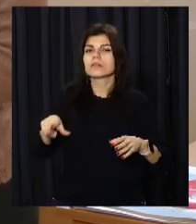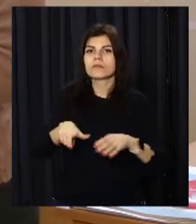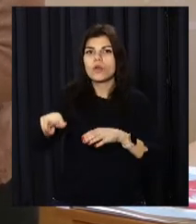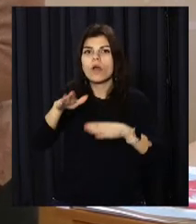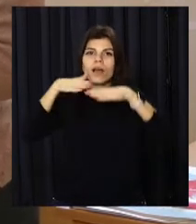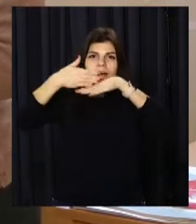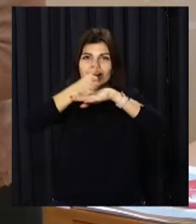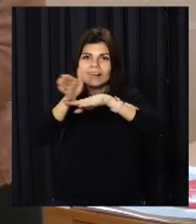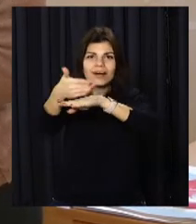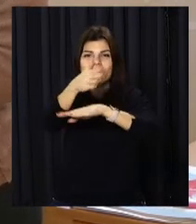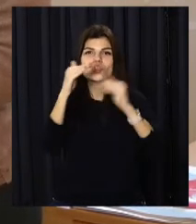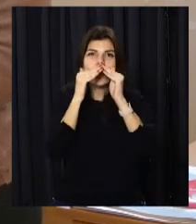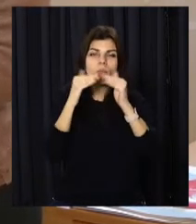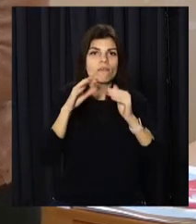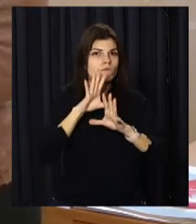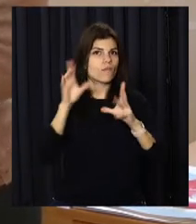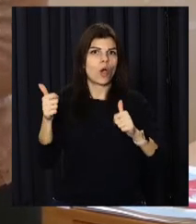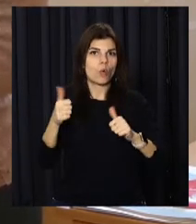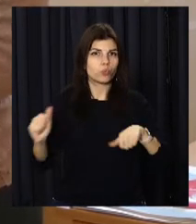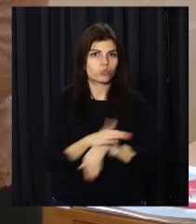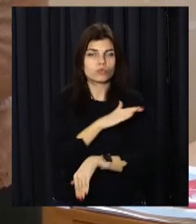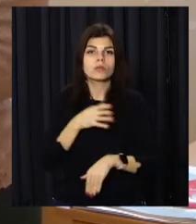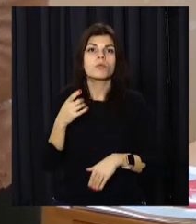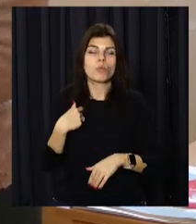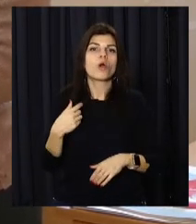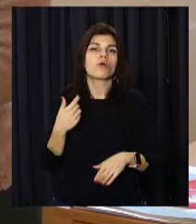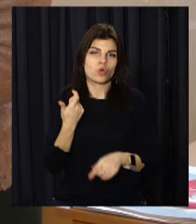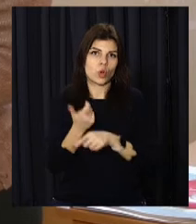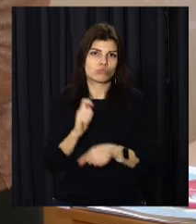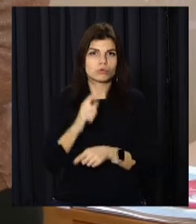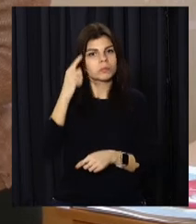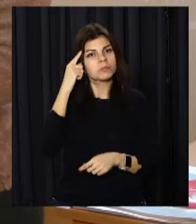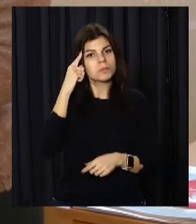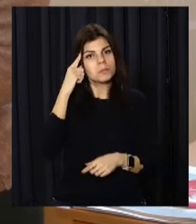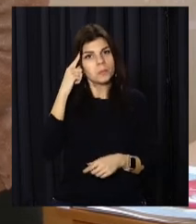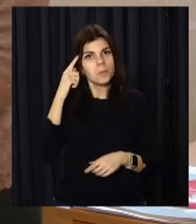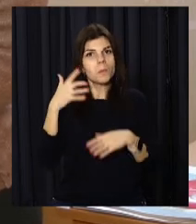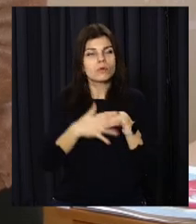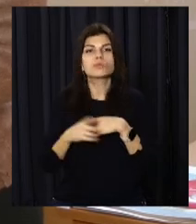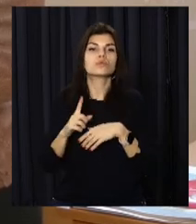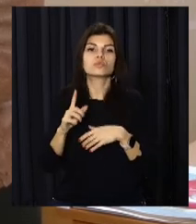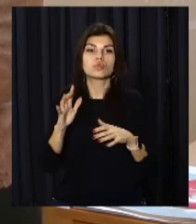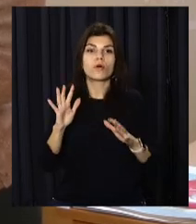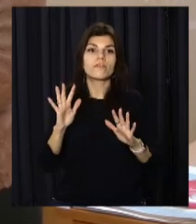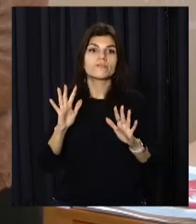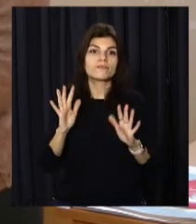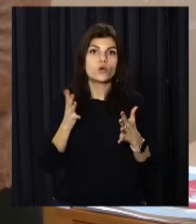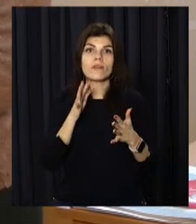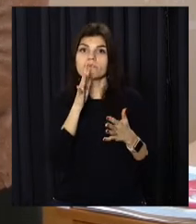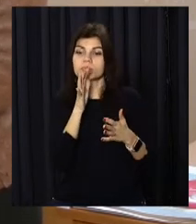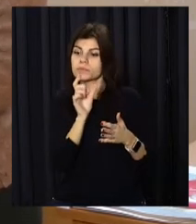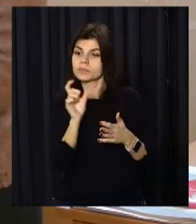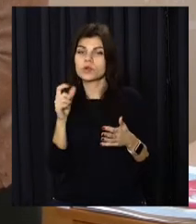дворами, між домами. тобто ми чітко розуміємо, що в определену годину